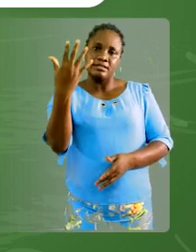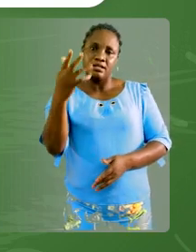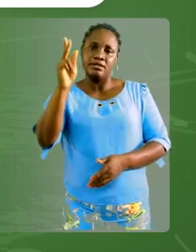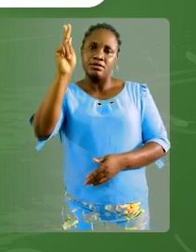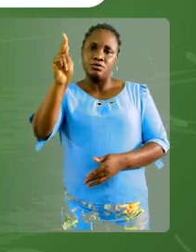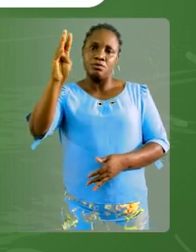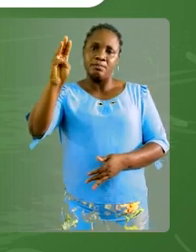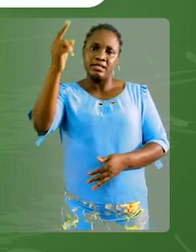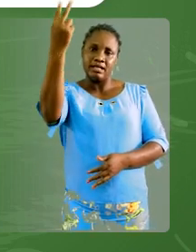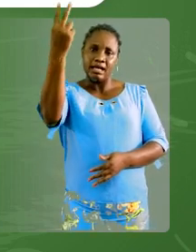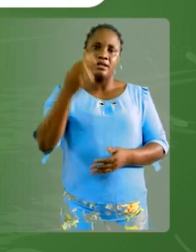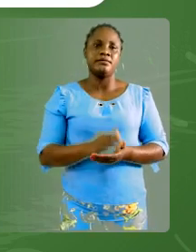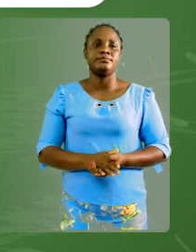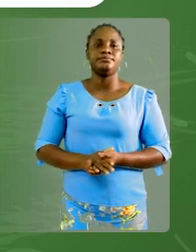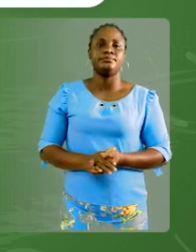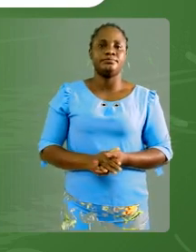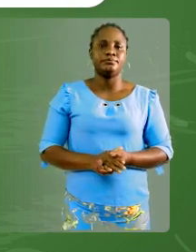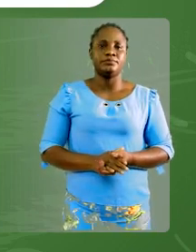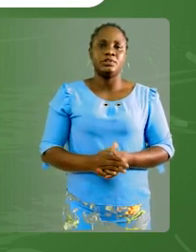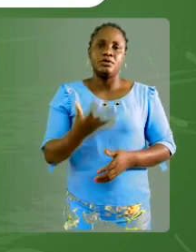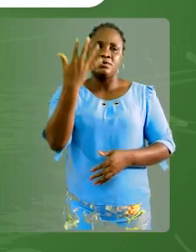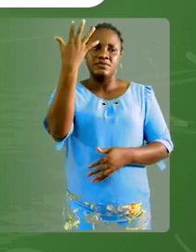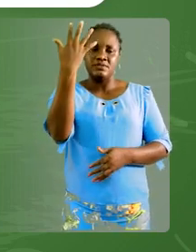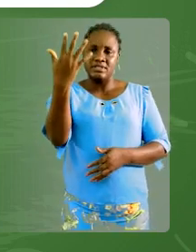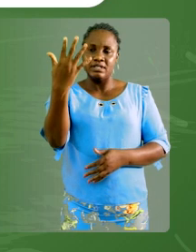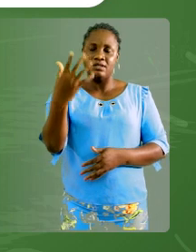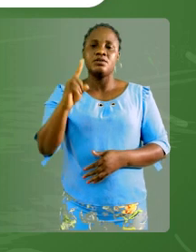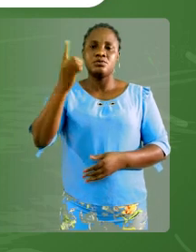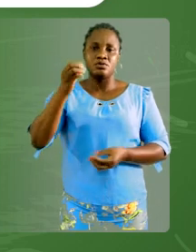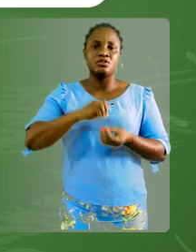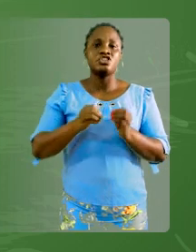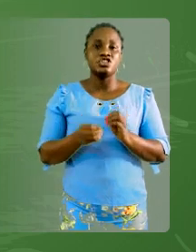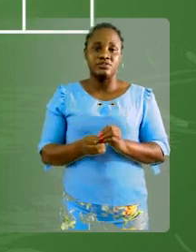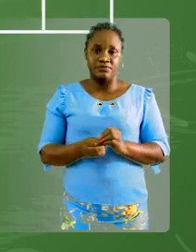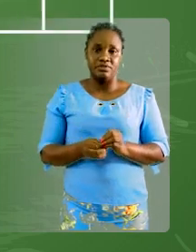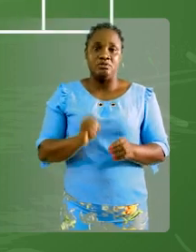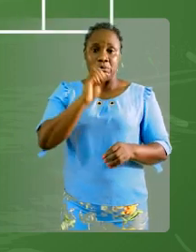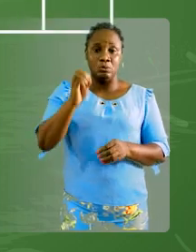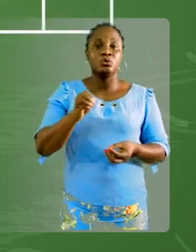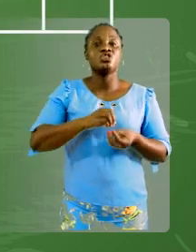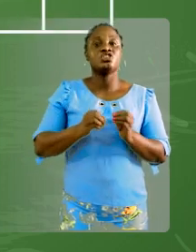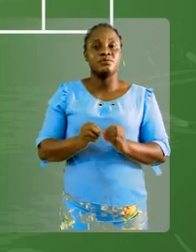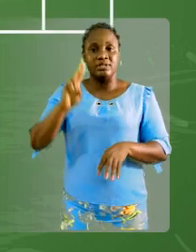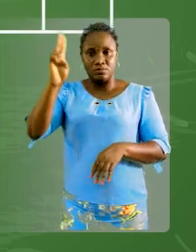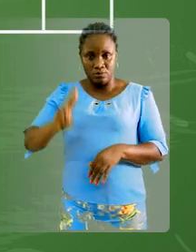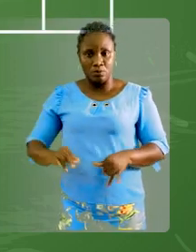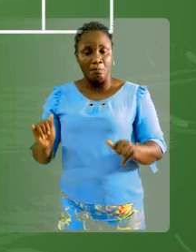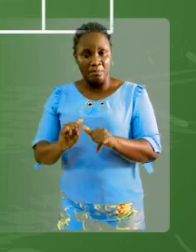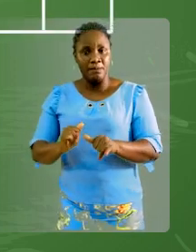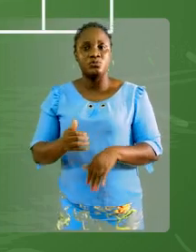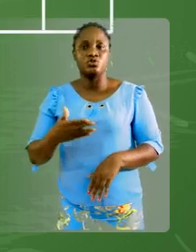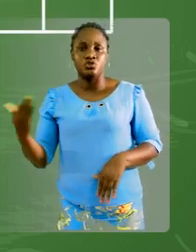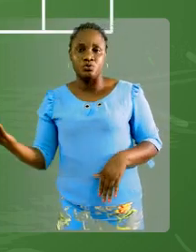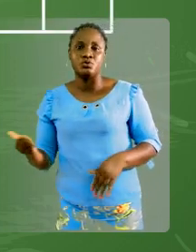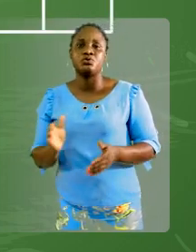5 km². Le 5, c'est un seul chiffre. Donc, c le chiffre des unités. On fait la même chose. On va